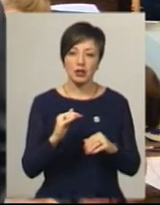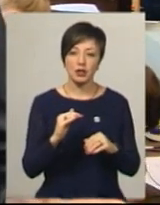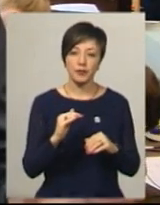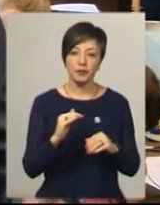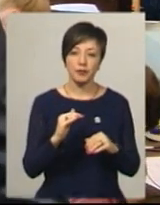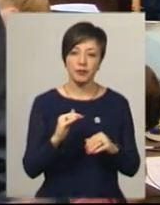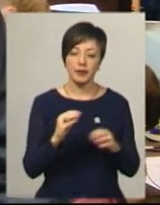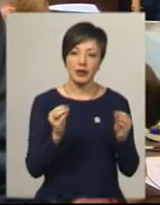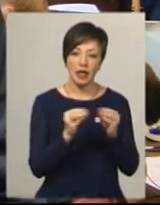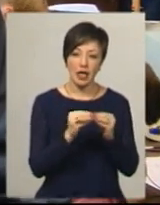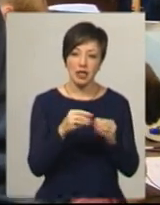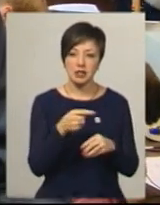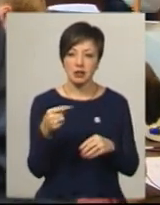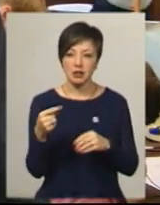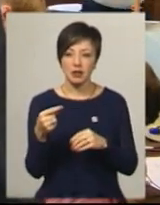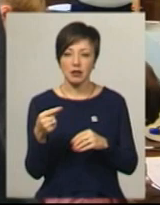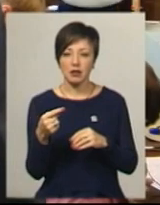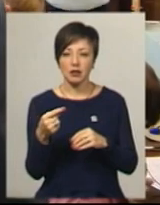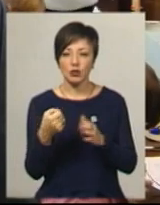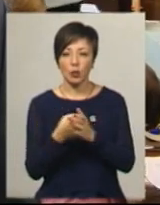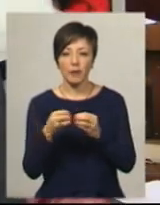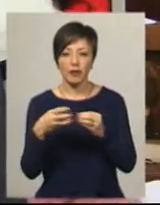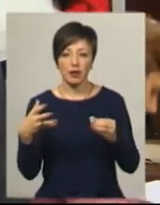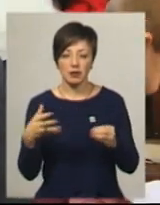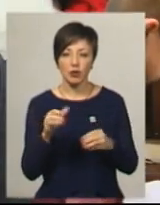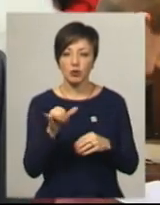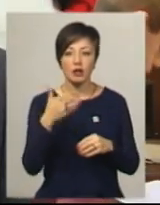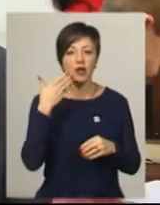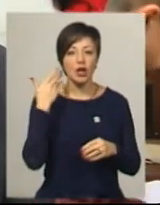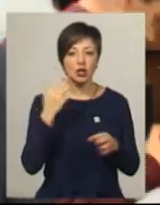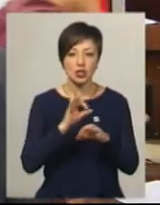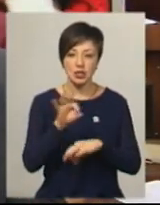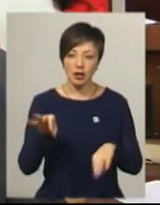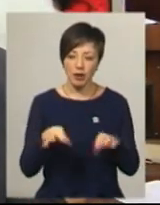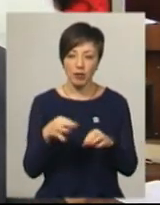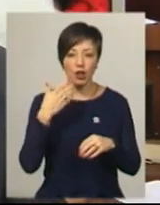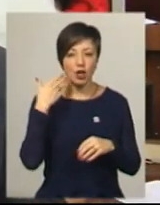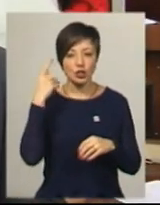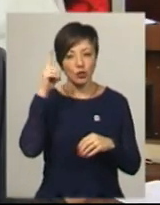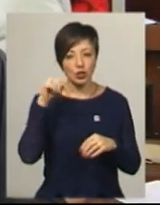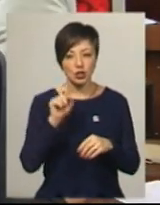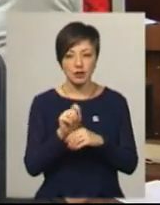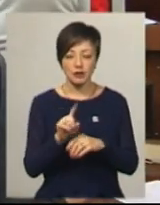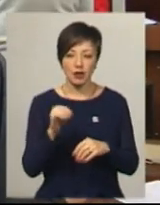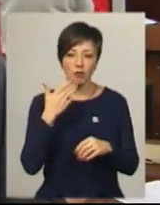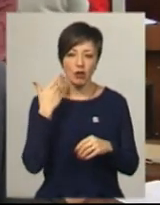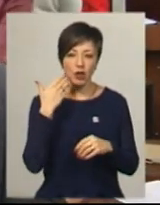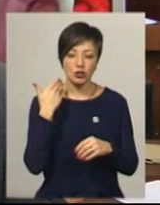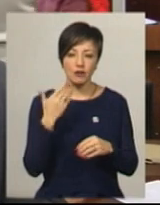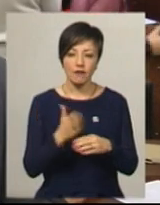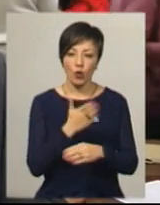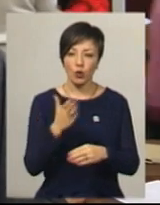10-11, 12-15. В них легша схема, в них легше теоретичне завдання і полегше на